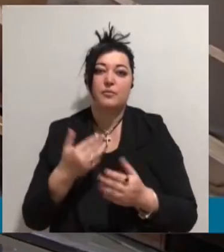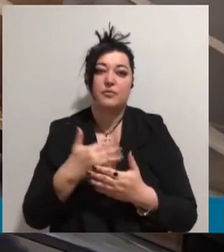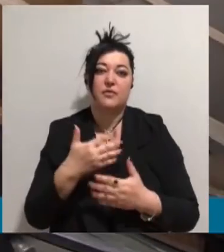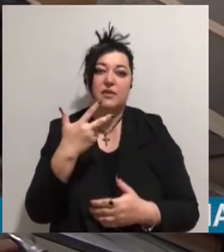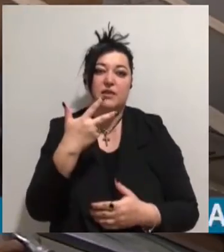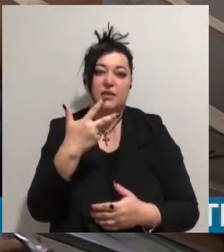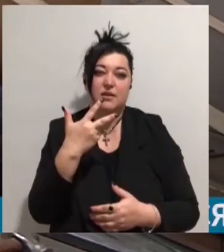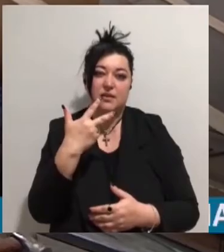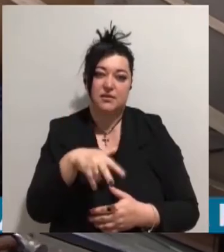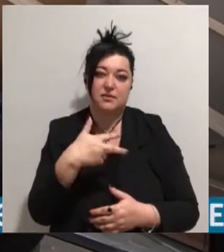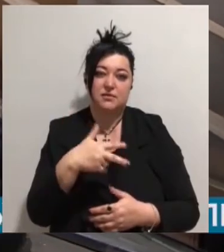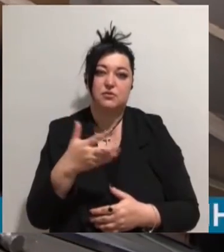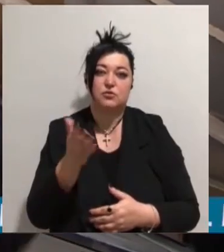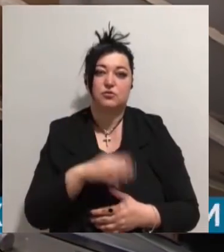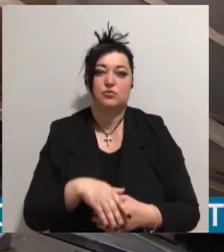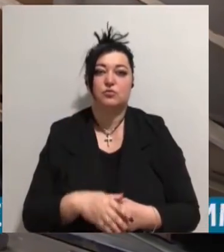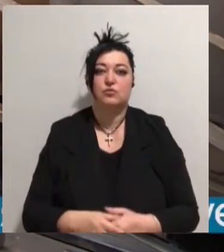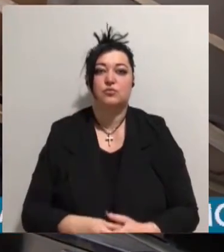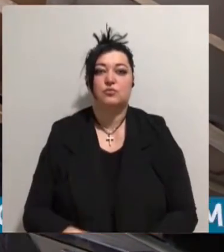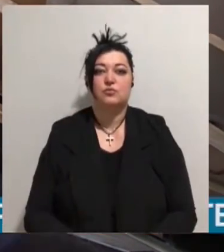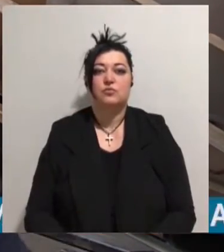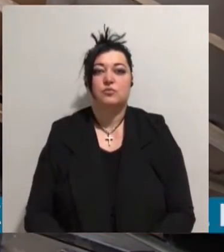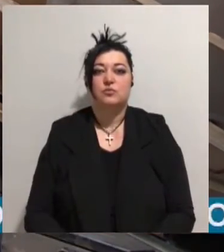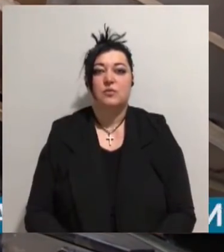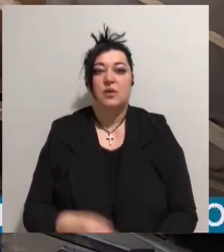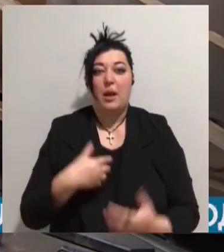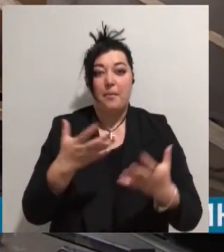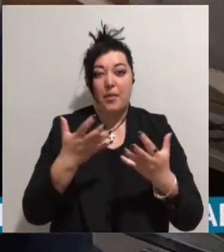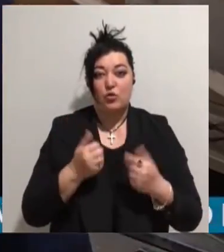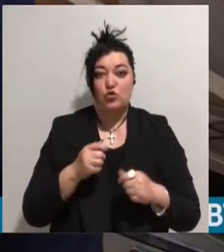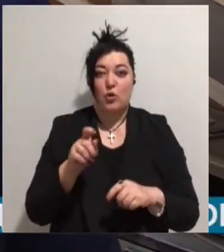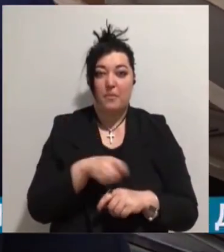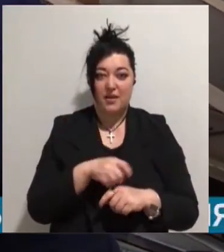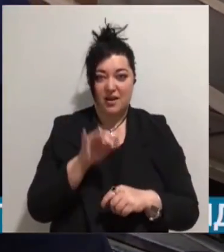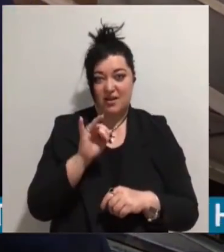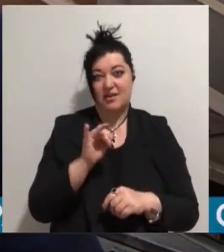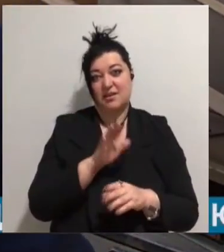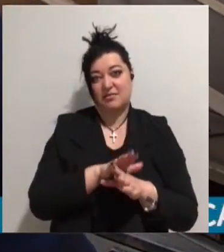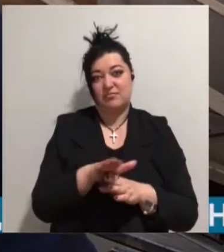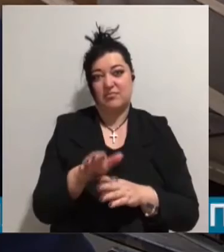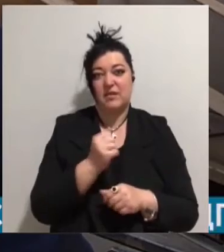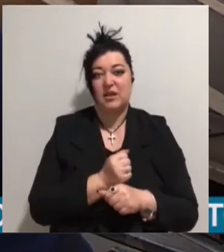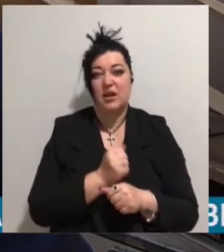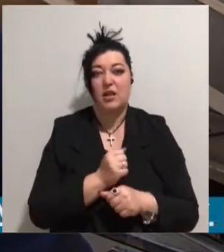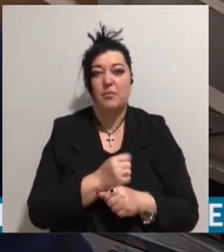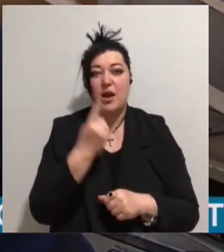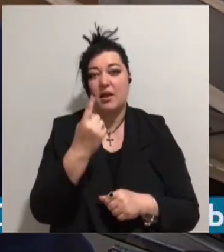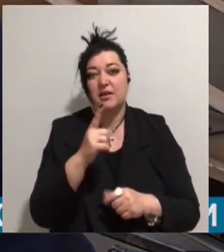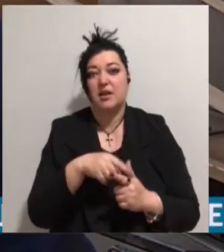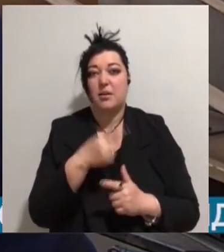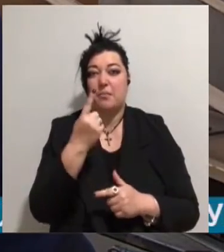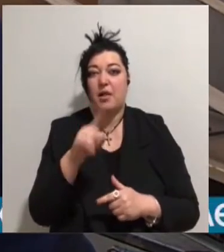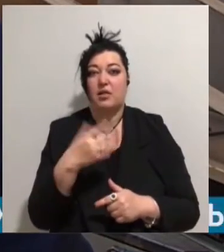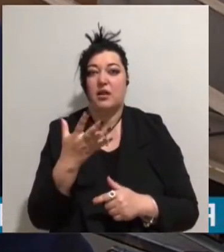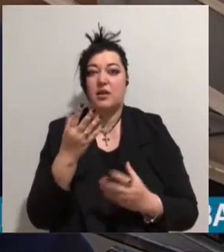Дається нам чертеж, ми отримуємо матеріал і робимо. Один або полтора дня виходить на підготовку,